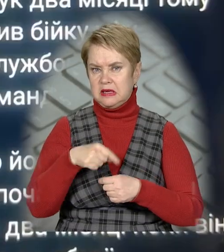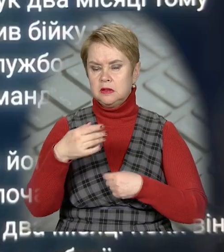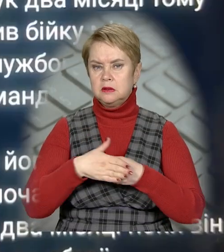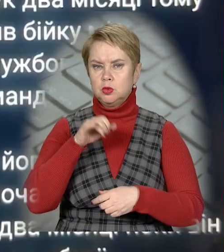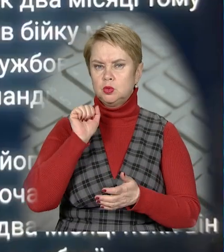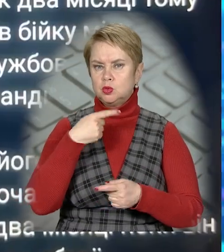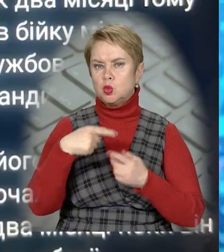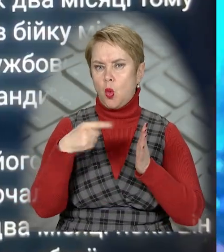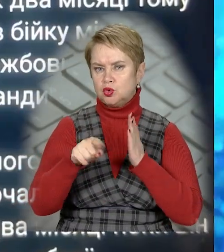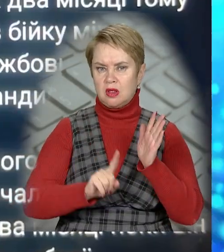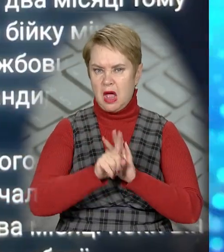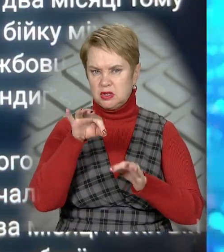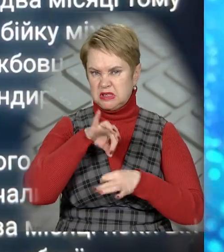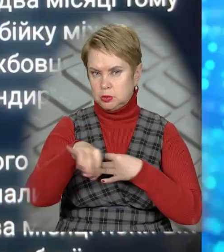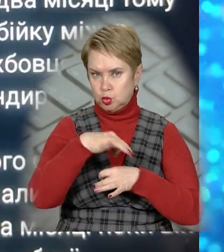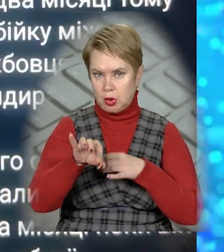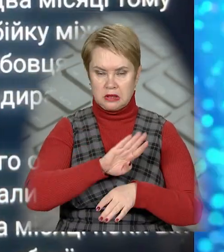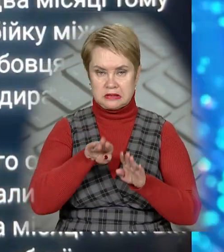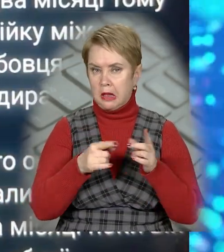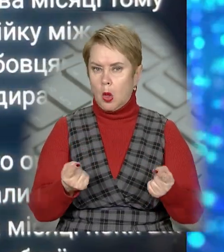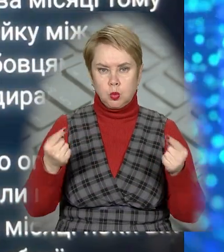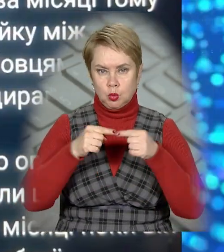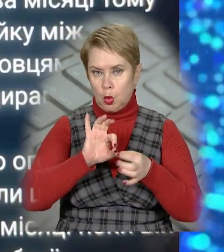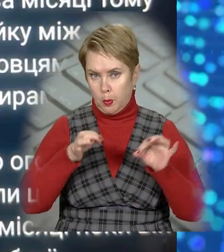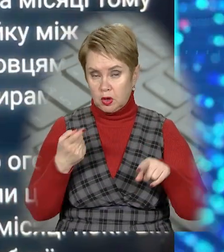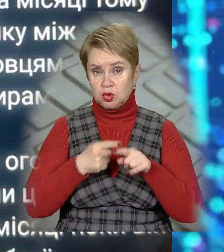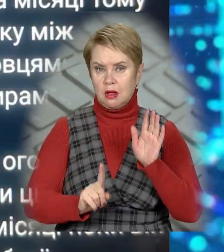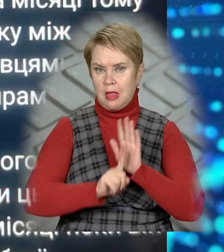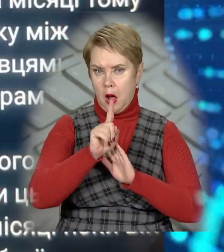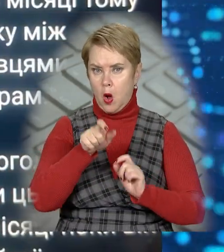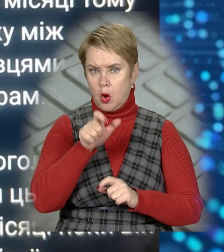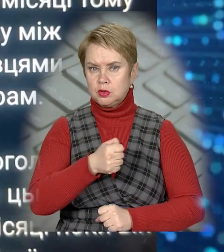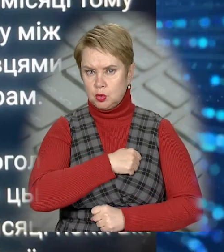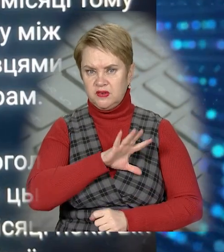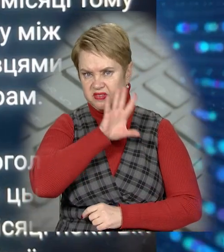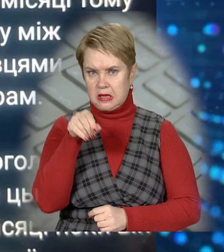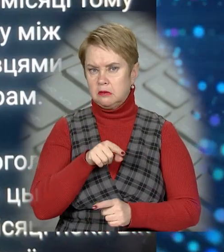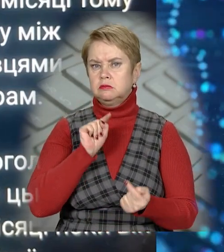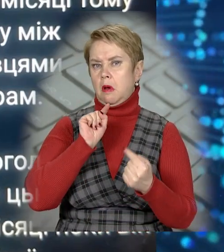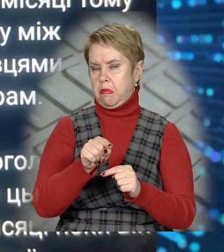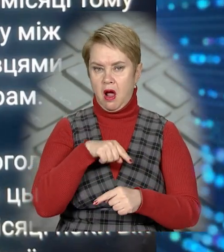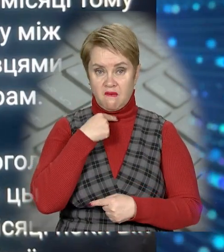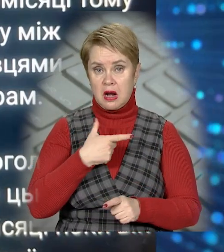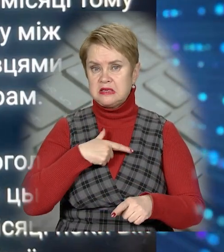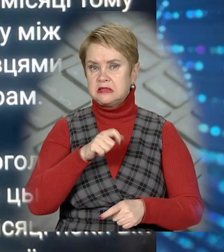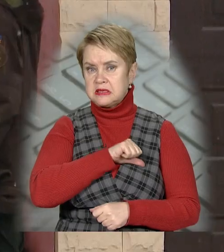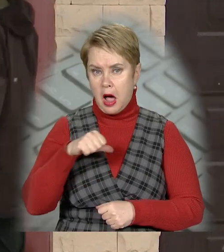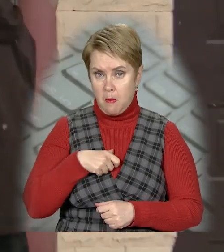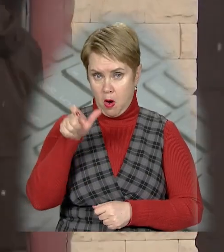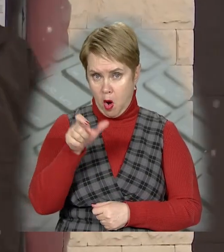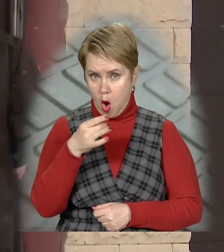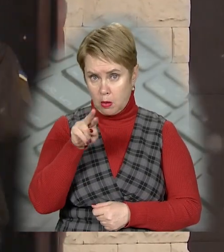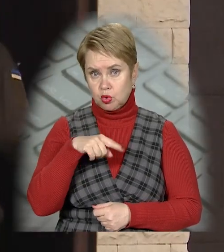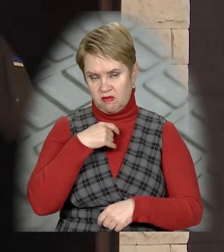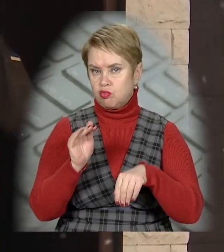стукачем і почали над ним знущатись. Подробиці не уточнюються. Тим часом його колеги по службі все це заперечують, а про самого Рябчука